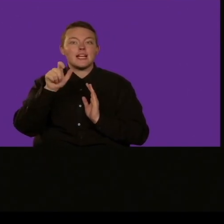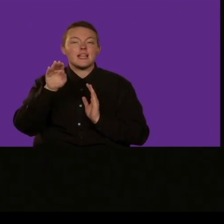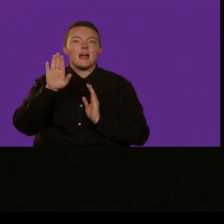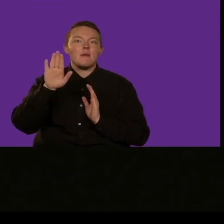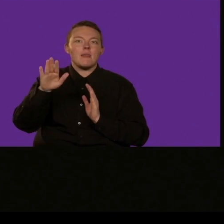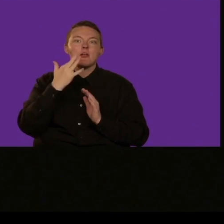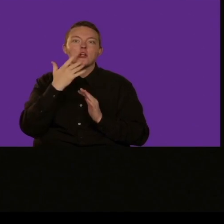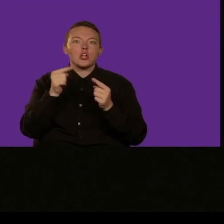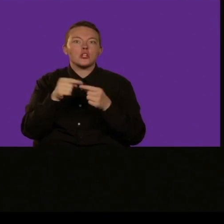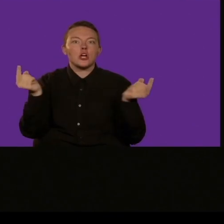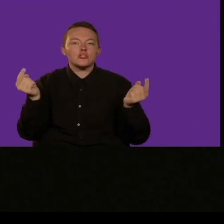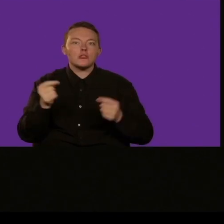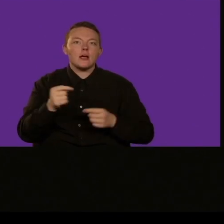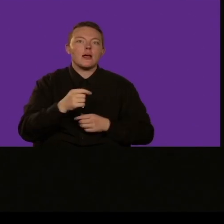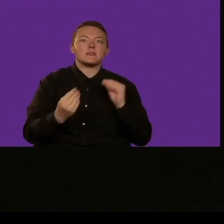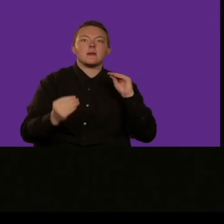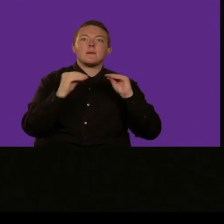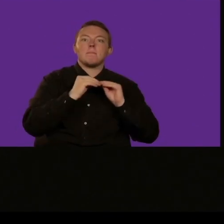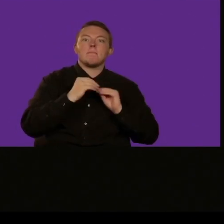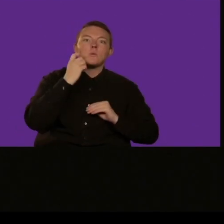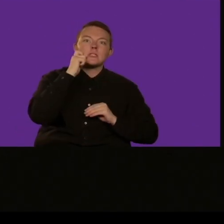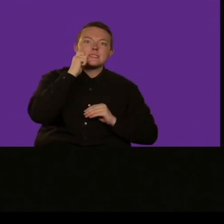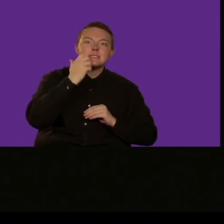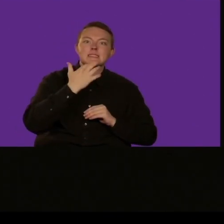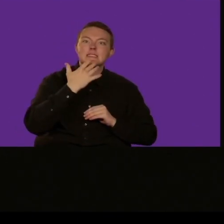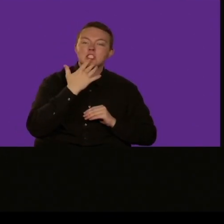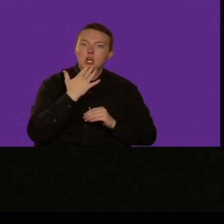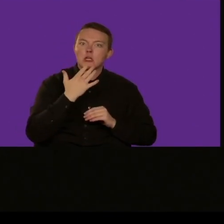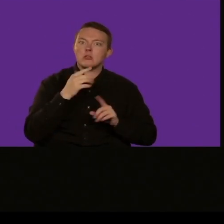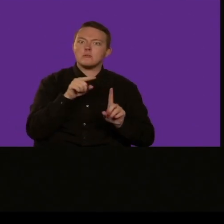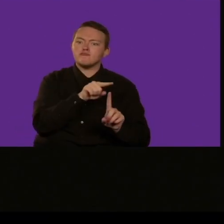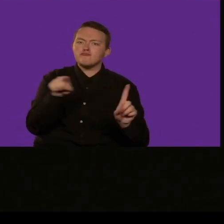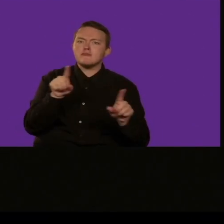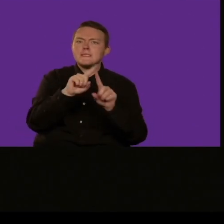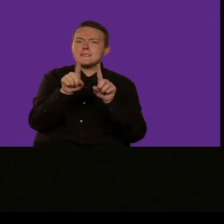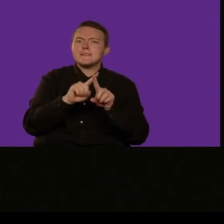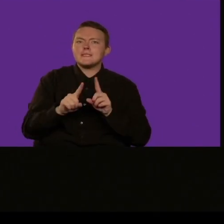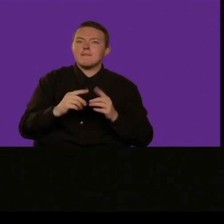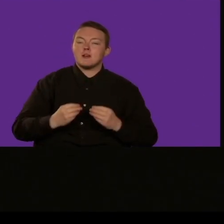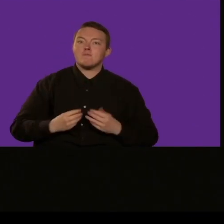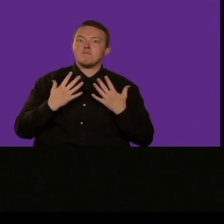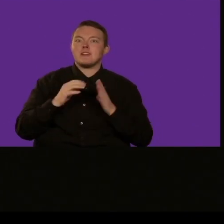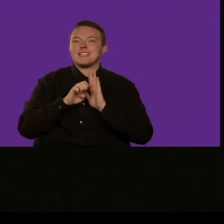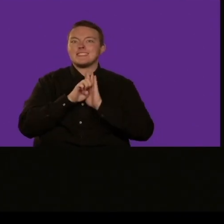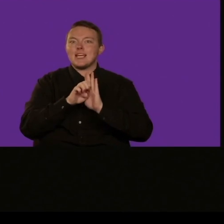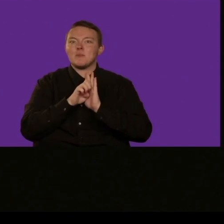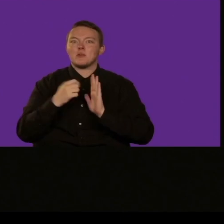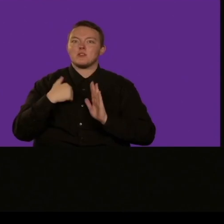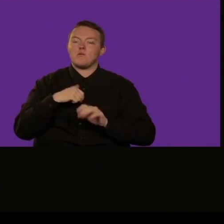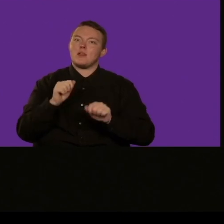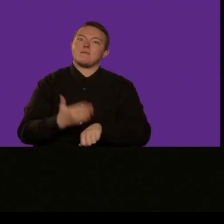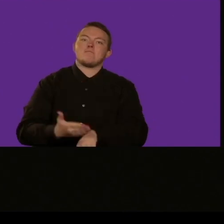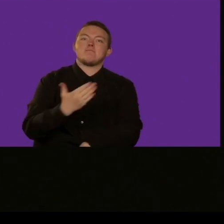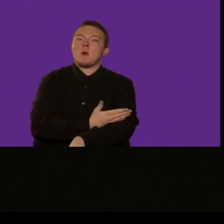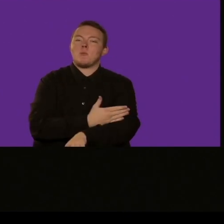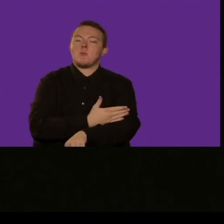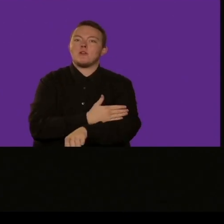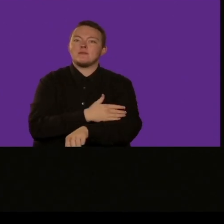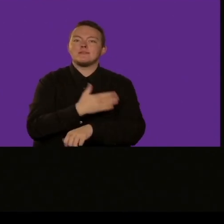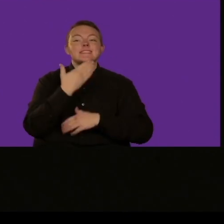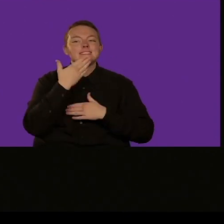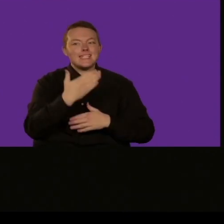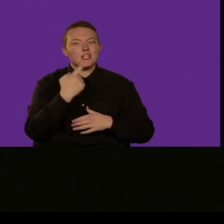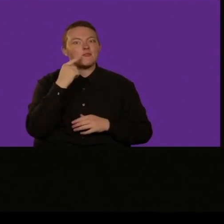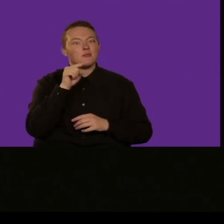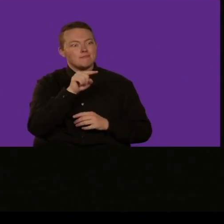continuamente successivamente ascolteremo come la comunità di traduttori ha occupato